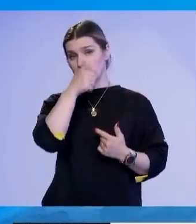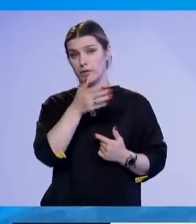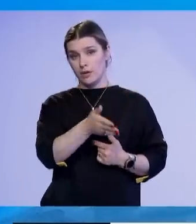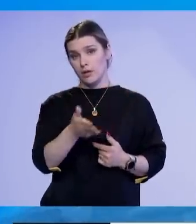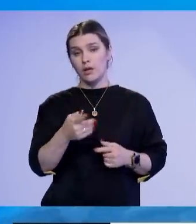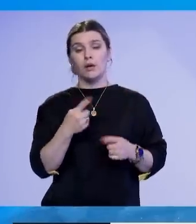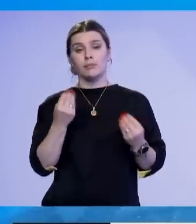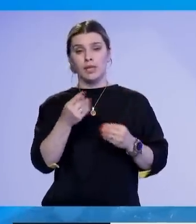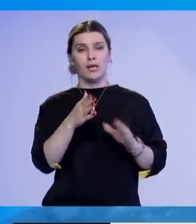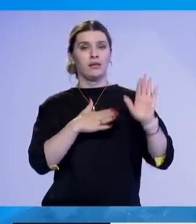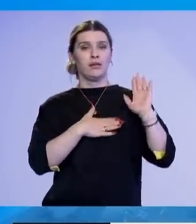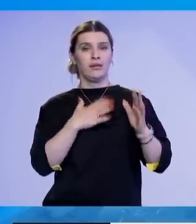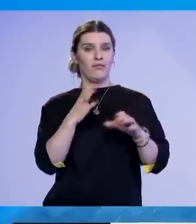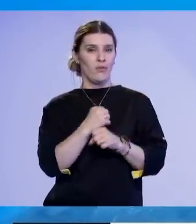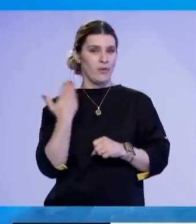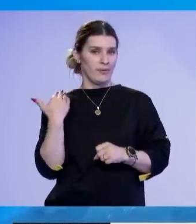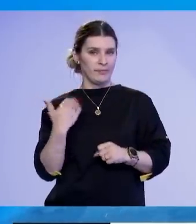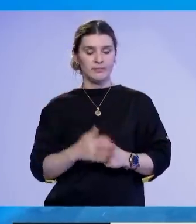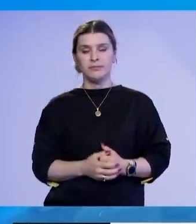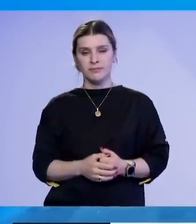betimin që ka bërë këtë javë.